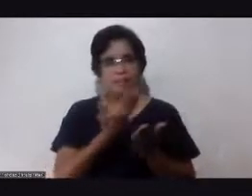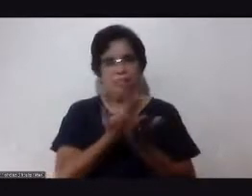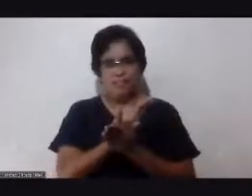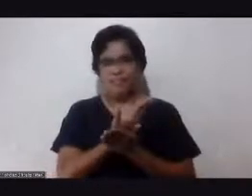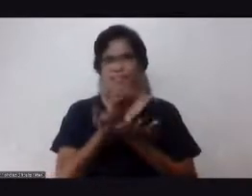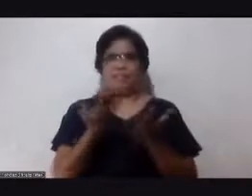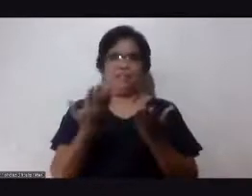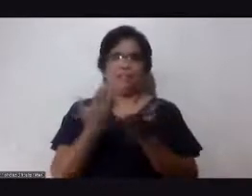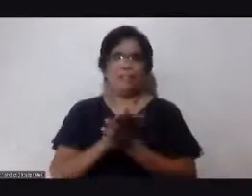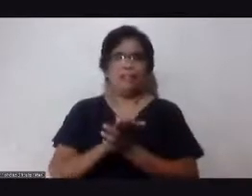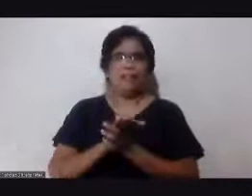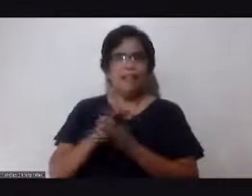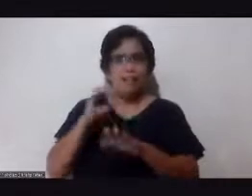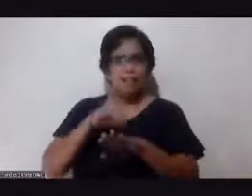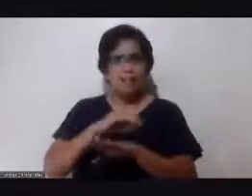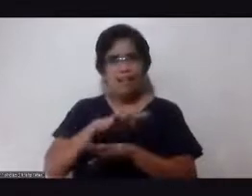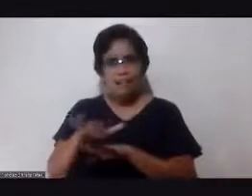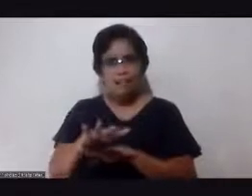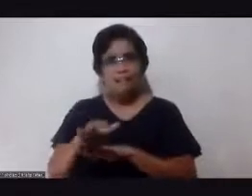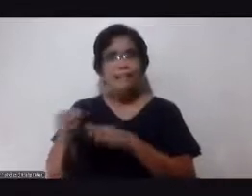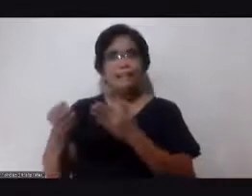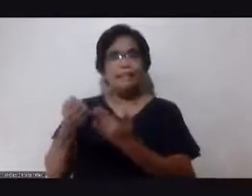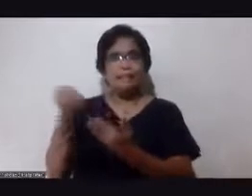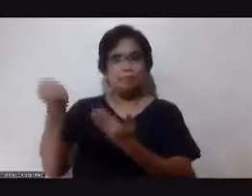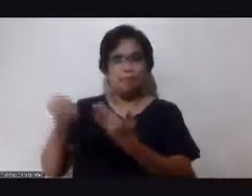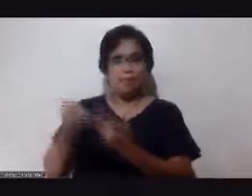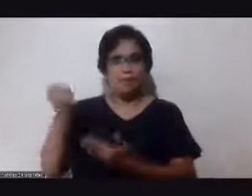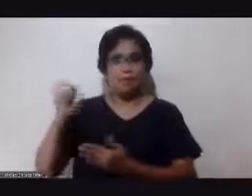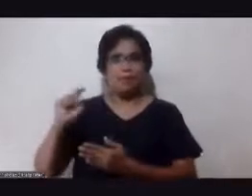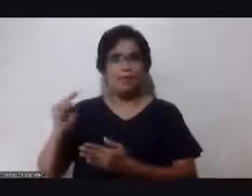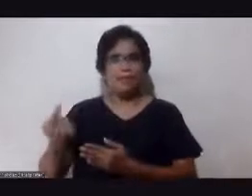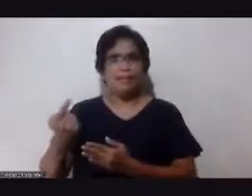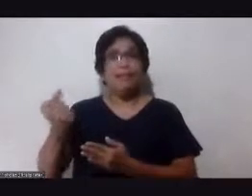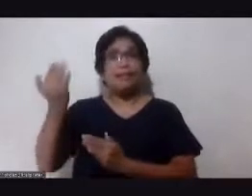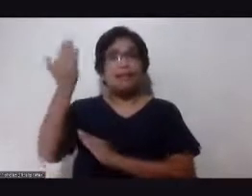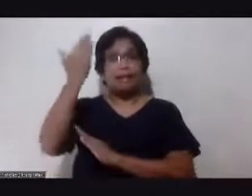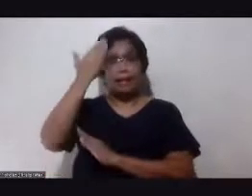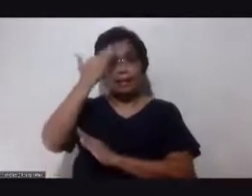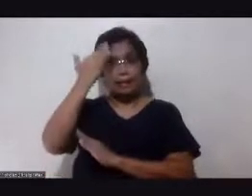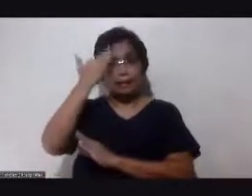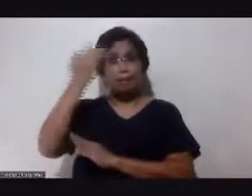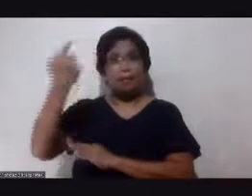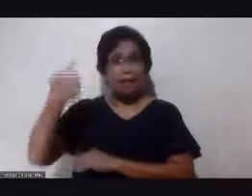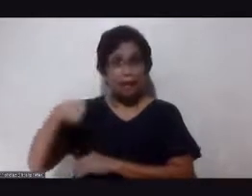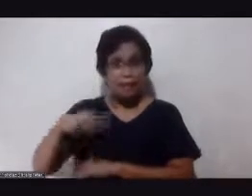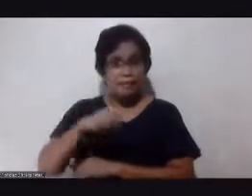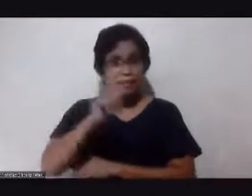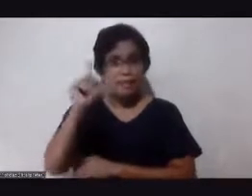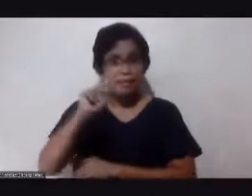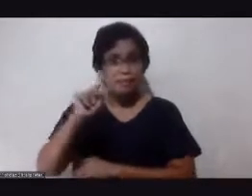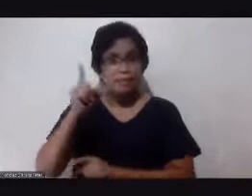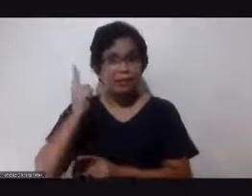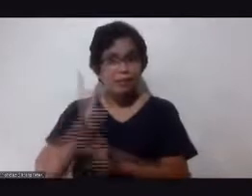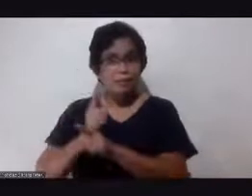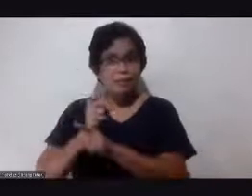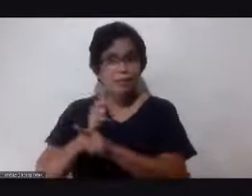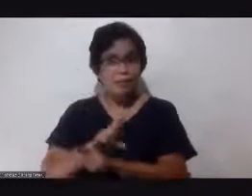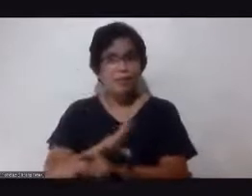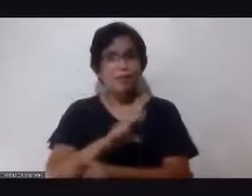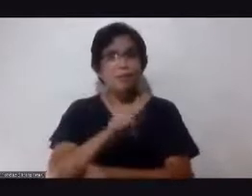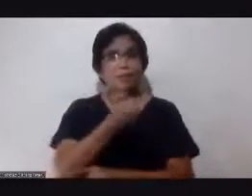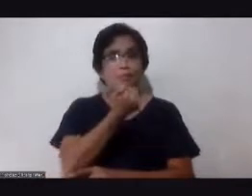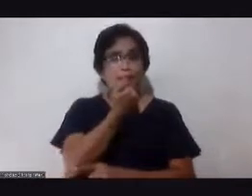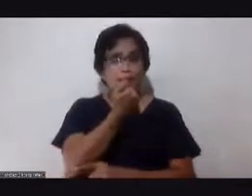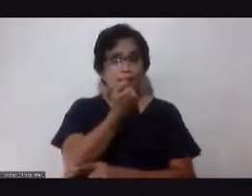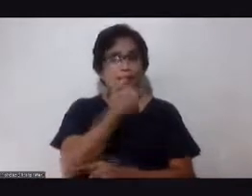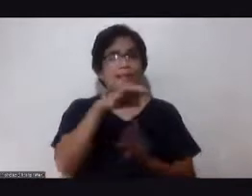simple at very... Ano nga eh. Alam natin na ano yung tama, ano yung mali. Piliin